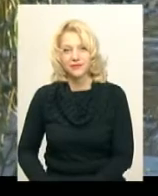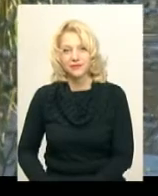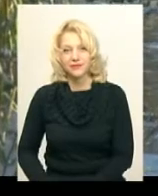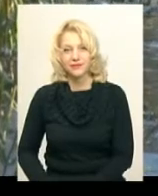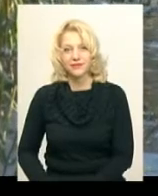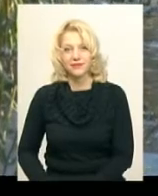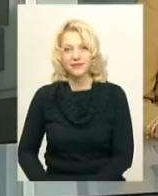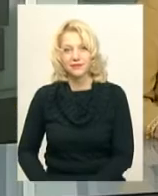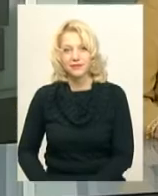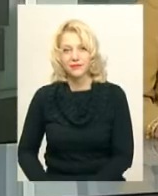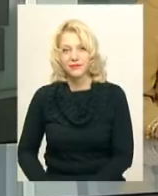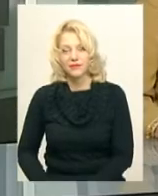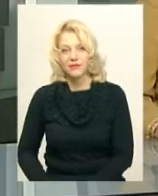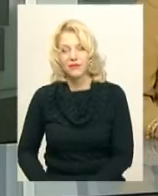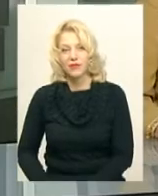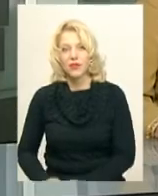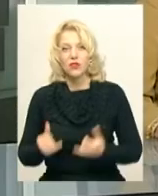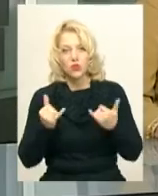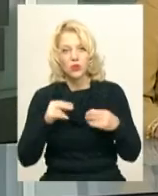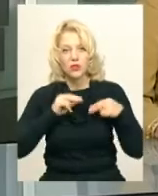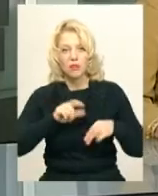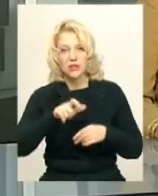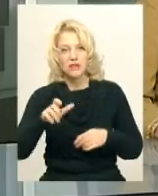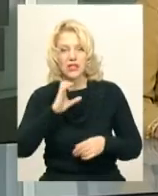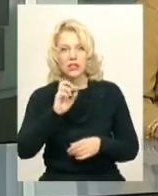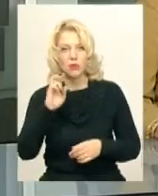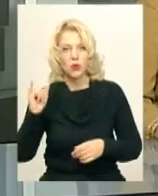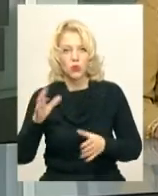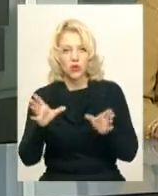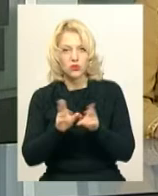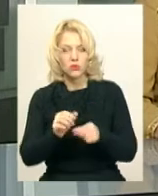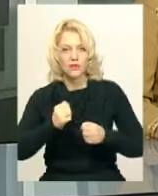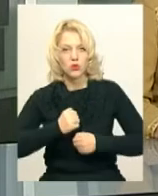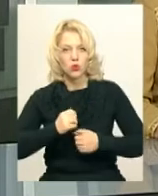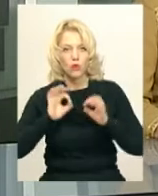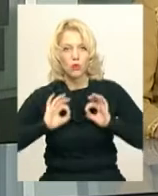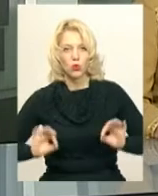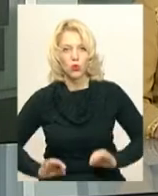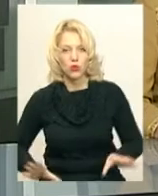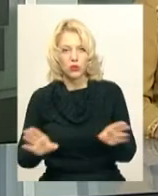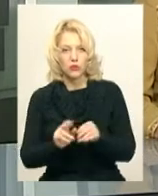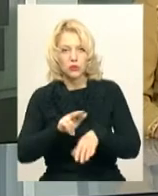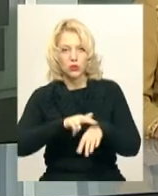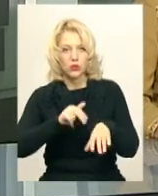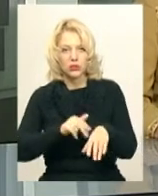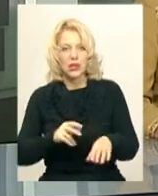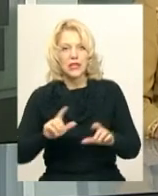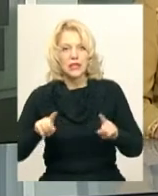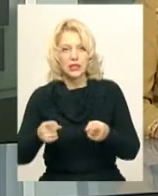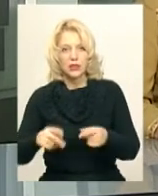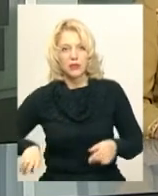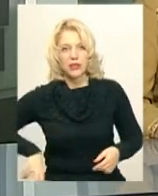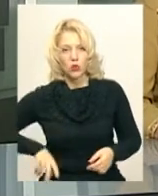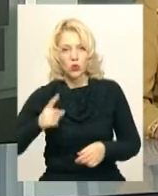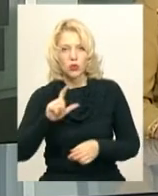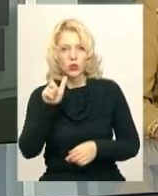Центр». Сьогодні працівники Служби безпеки разом із військовою прокуратурою та поліцією затримали директора